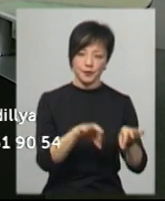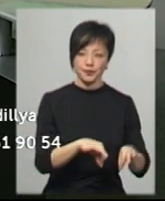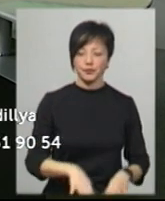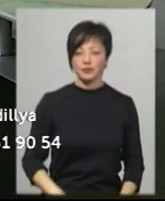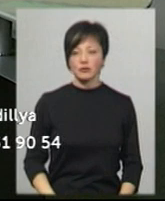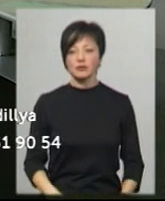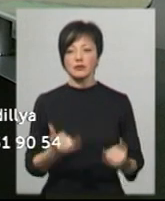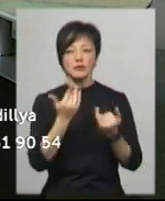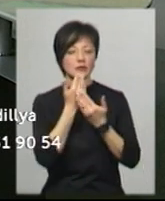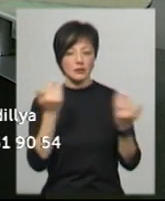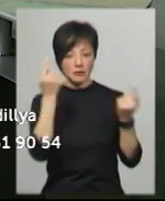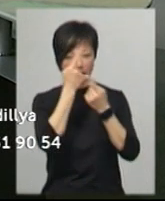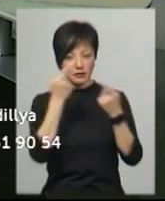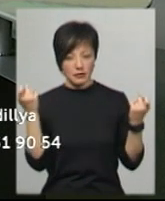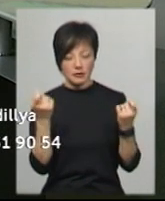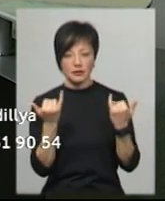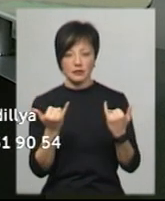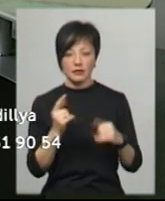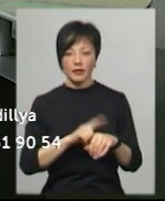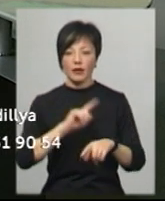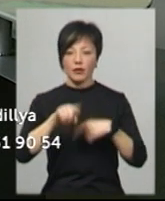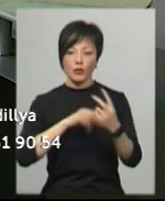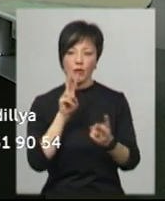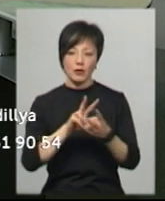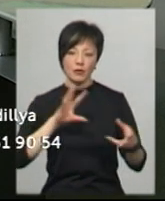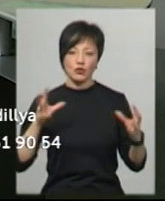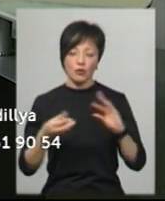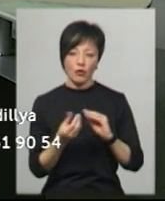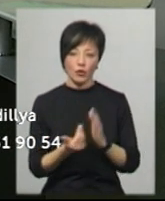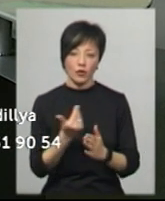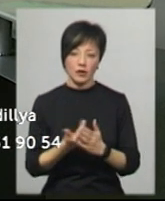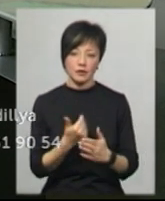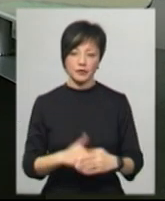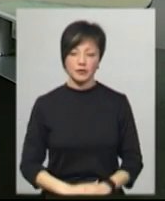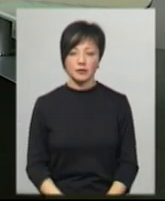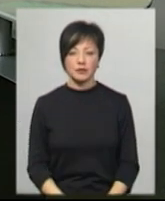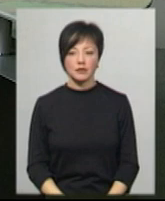Наразі це остання інформація на цю годину. Побачимось у підсумковому випуску новин.